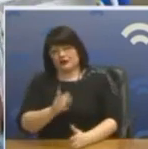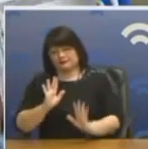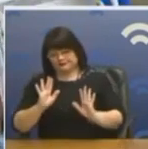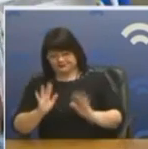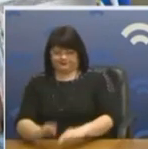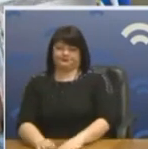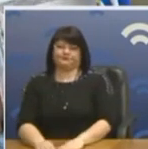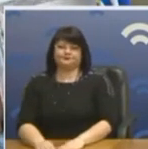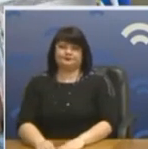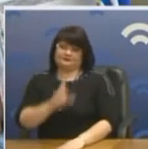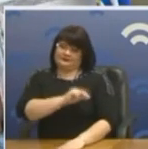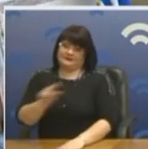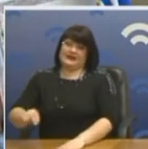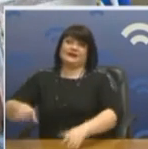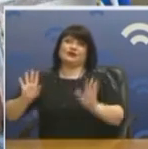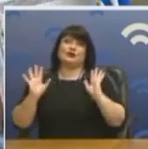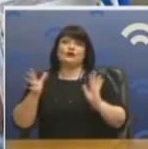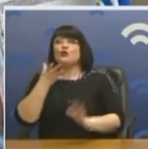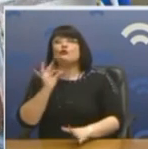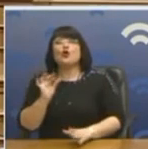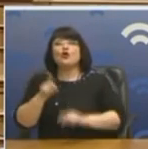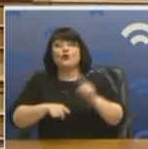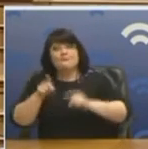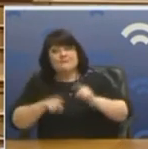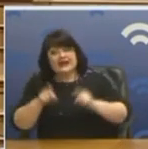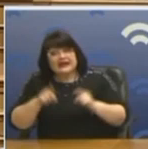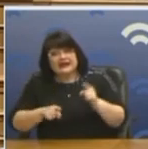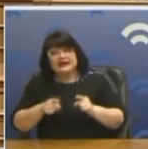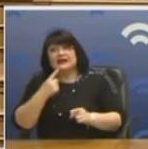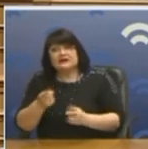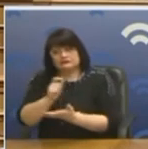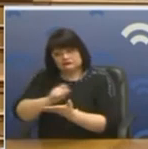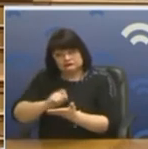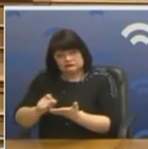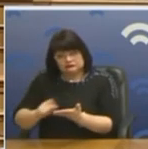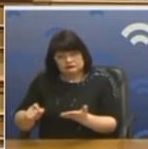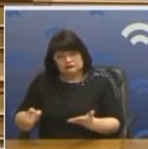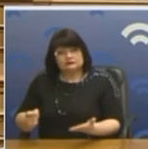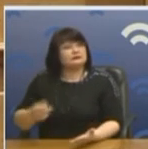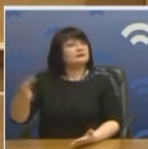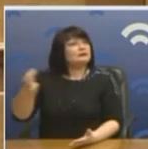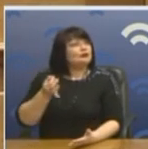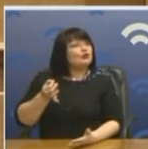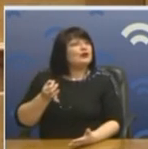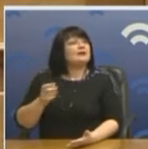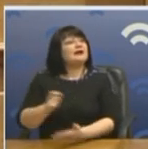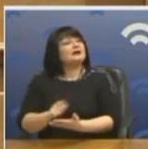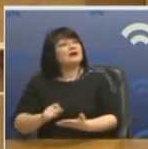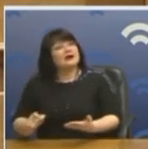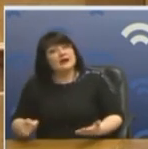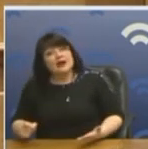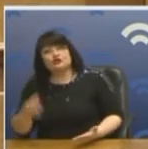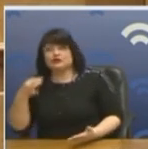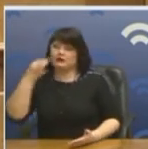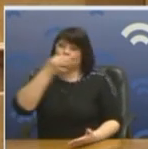Το λέω αυτό γιατί κανιά φορά στους λόγους που κάποιοι άλλοι μας λένε να γράφουμε, όπως έκανε ο κύριος Βιλιάδος εμένα με τον τελεόρπο που το πέθανε τον άνθρωπο και το μεταφερά